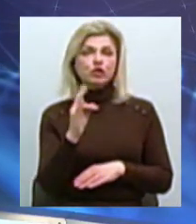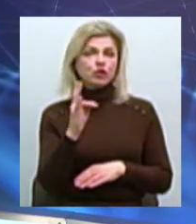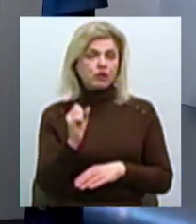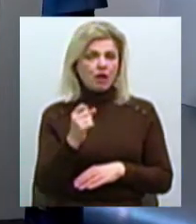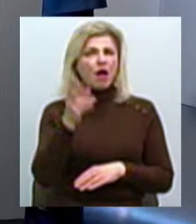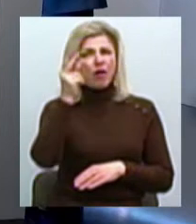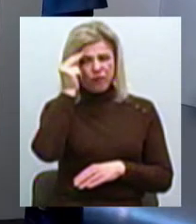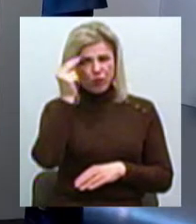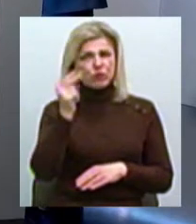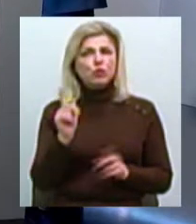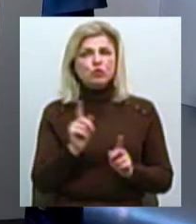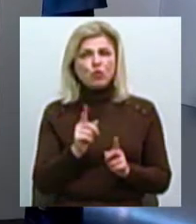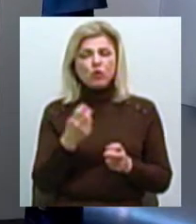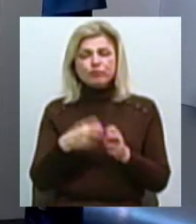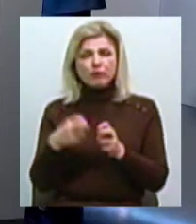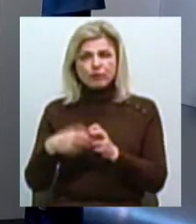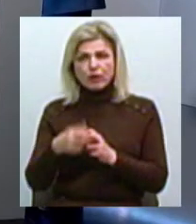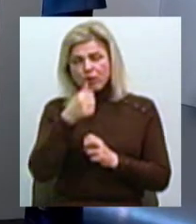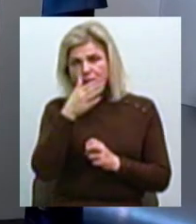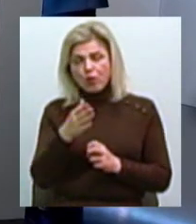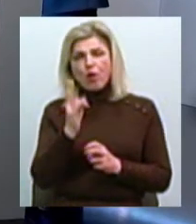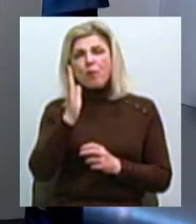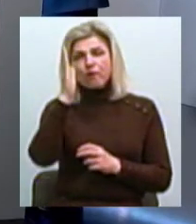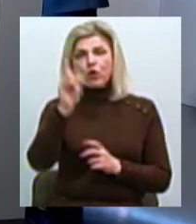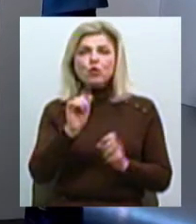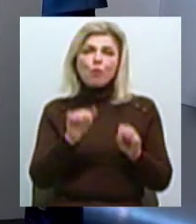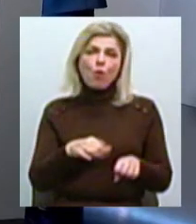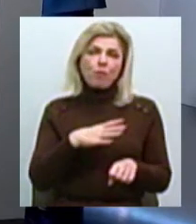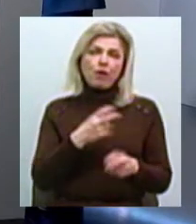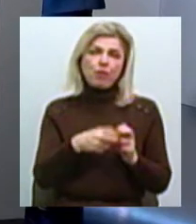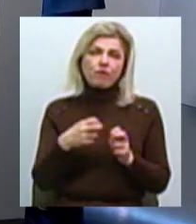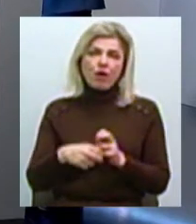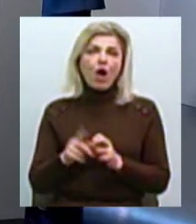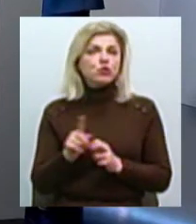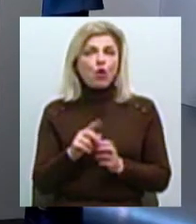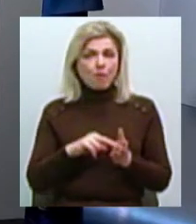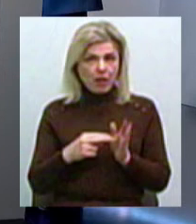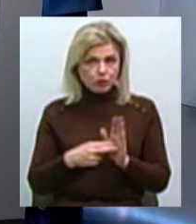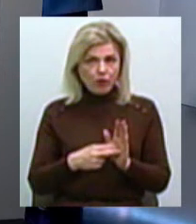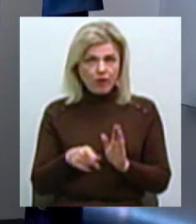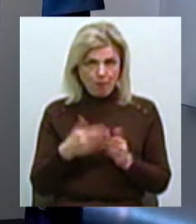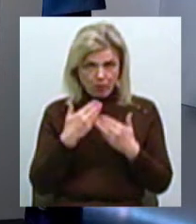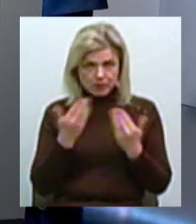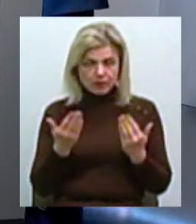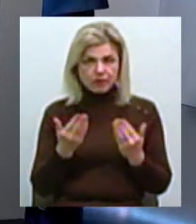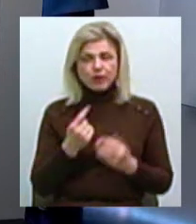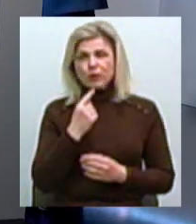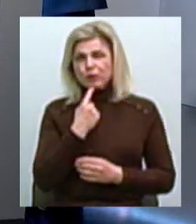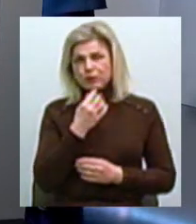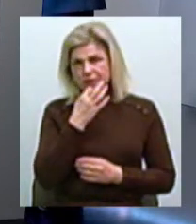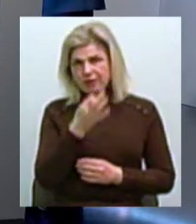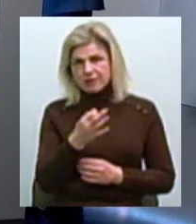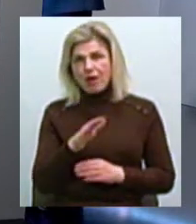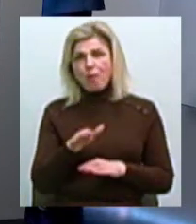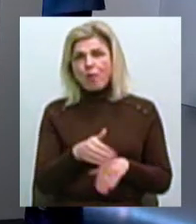зношеність, не можна спрогнозувати, чи не буде десь поривів Але і з запланованого, це останні перед сезоном? Трудно прогнозувати, дійсно, оскільки